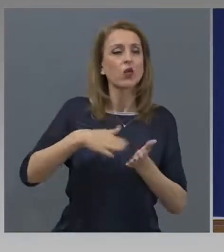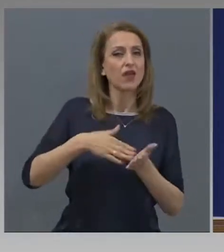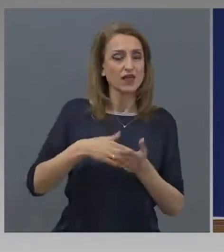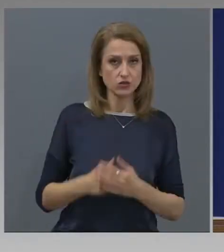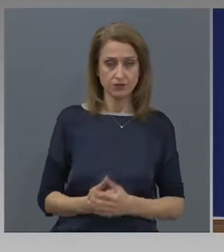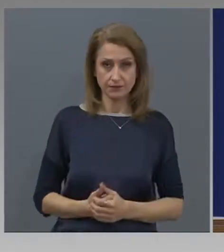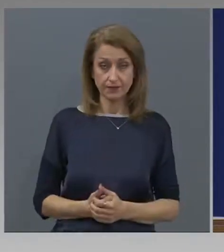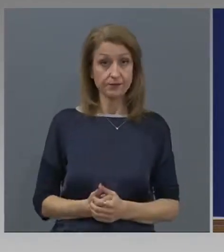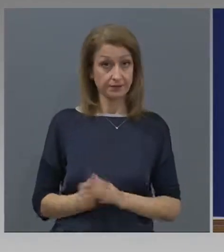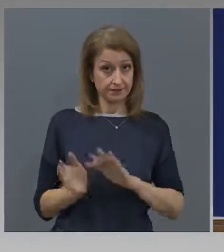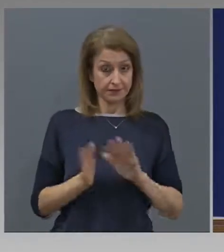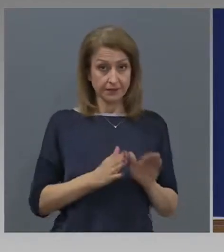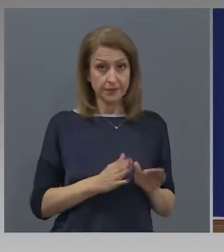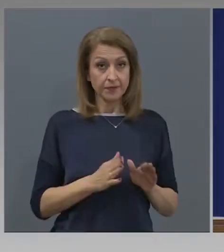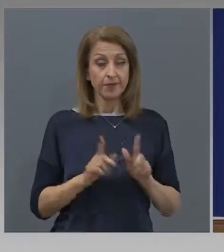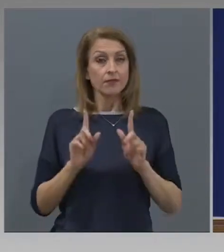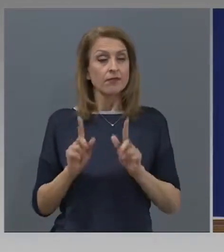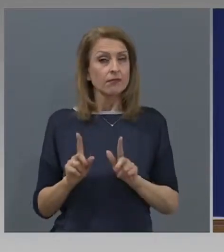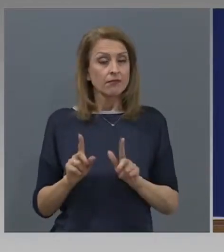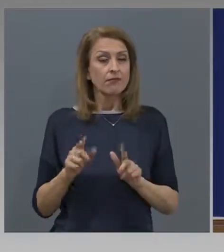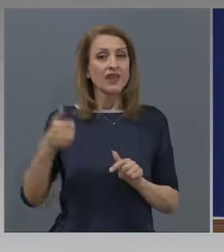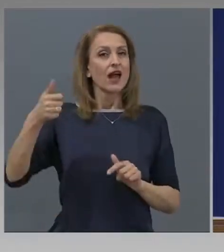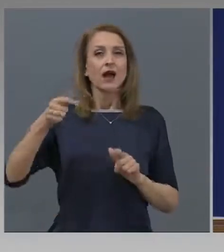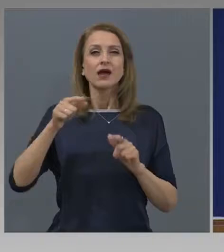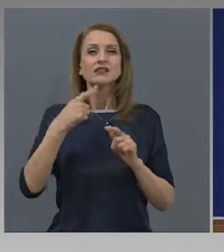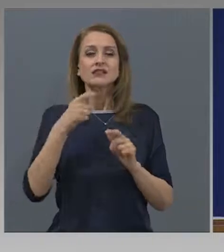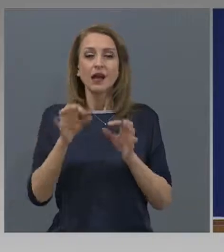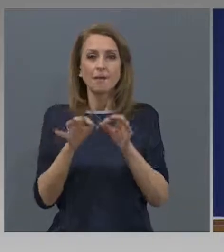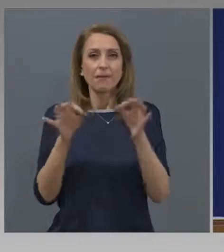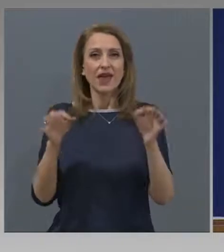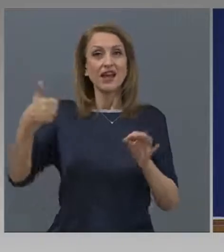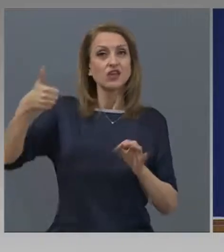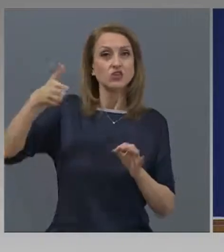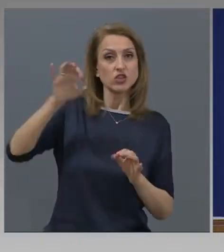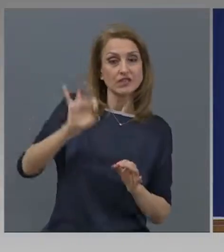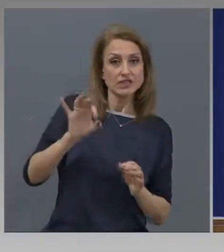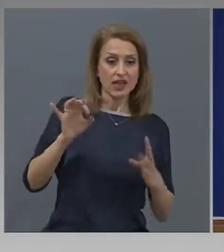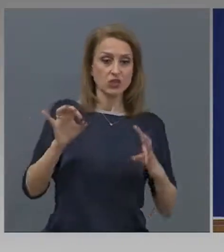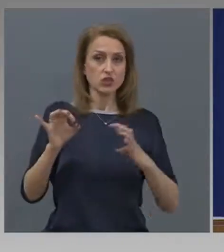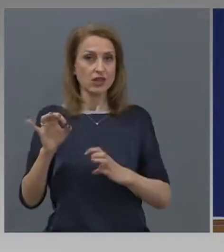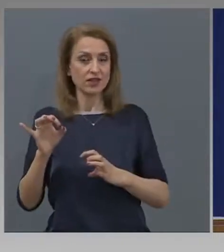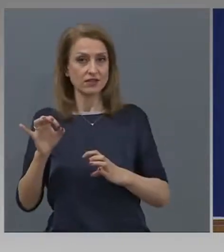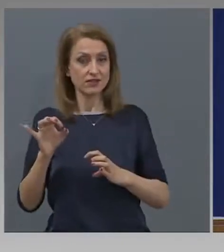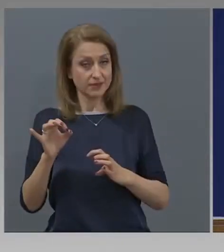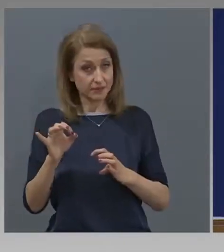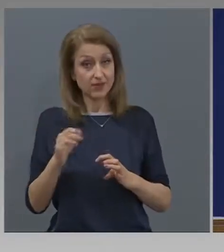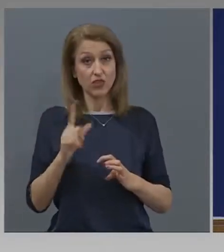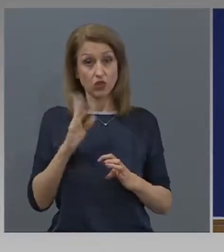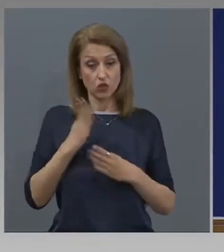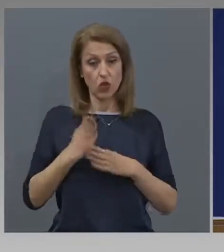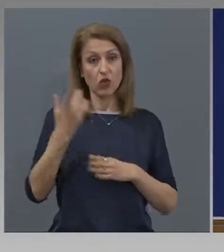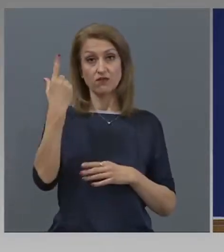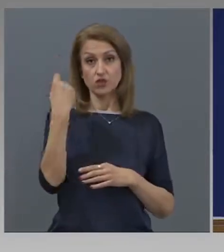мярката 60 към 40, до вчера, до края на деня,